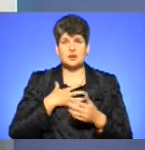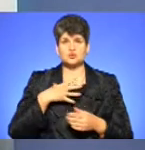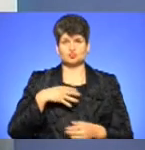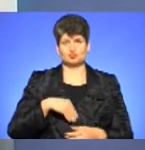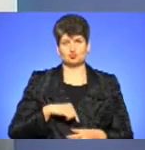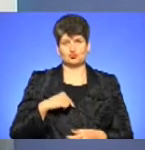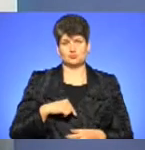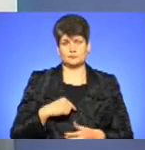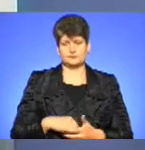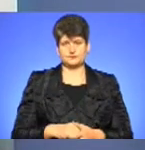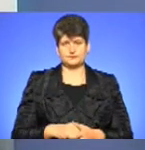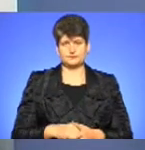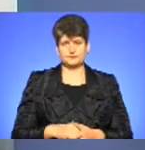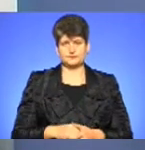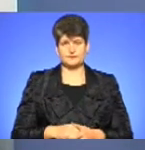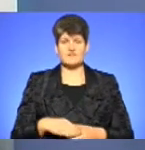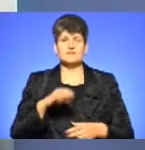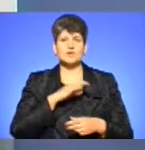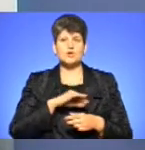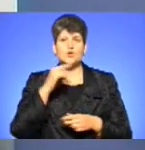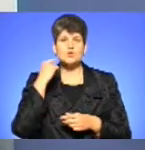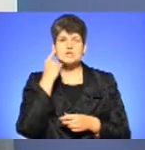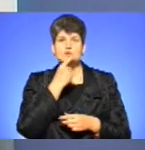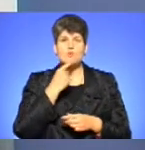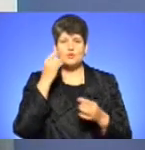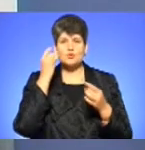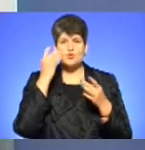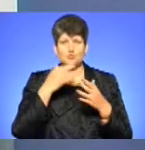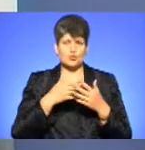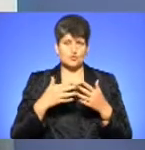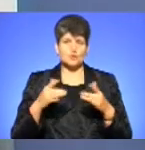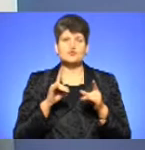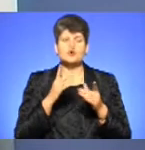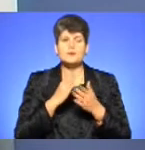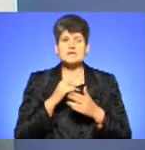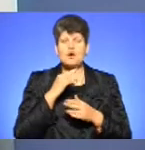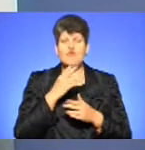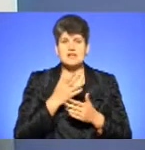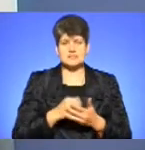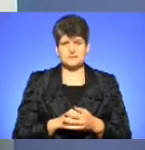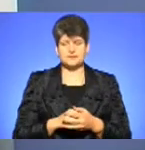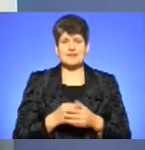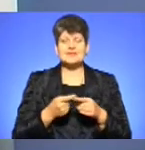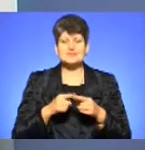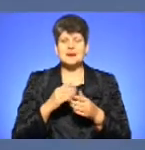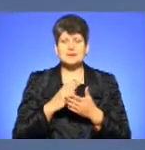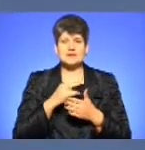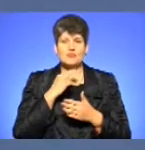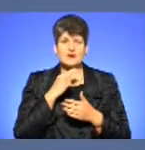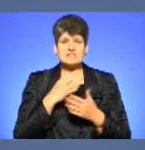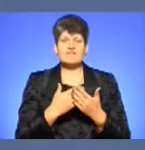От зазначу, використання російськомовного культурного продукту. Що мається на увазі? Мається на увазі